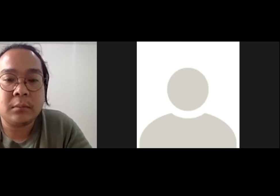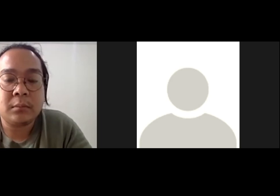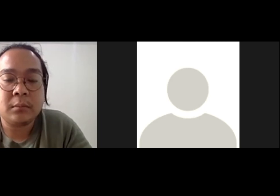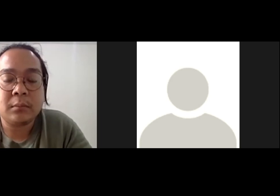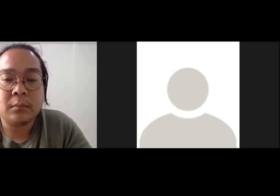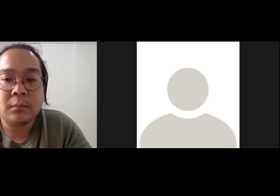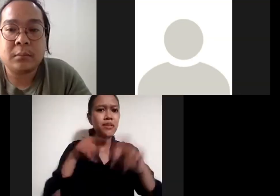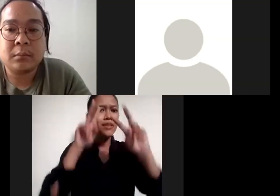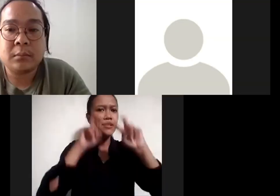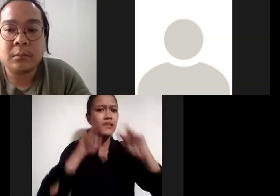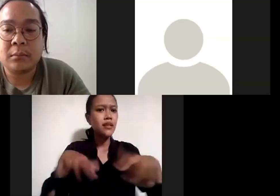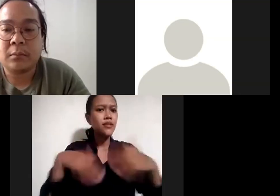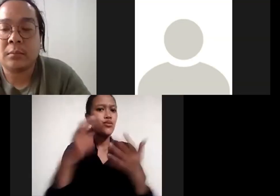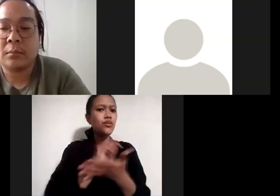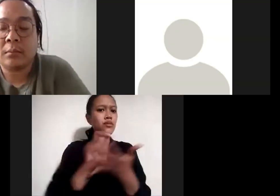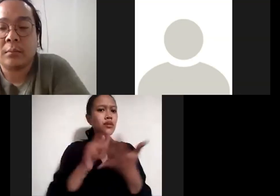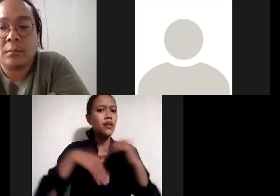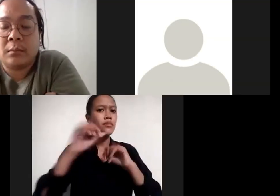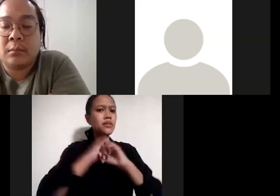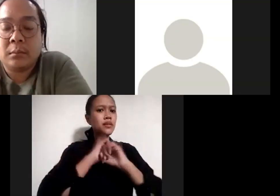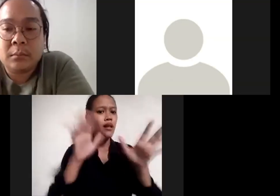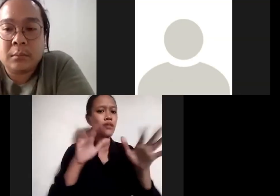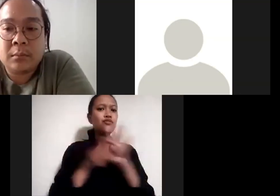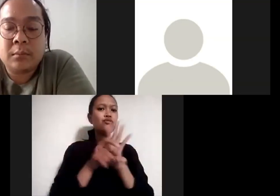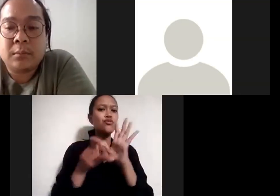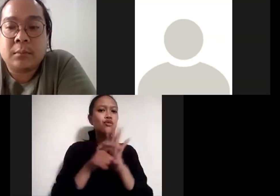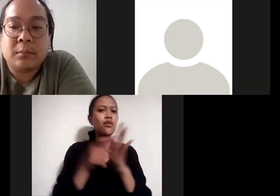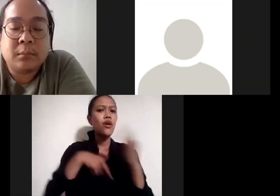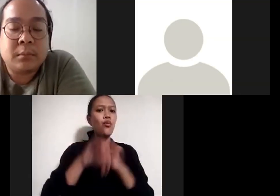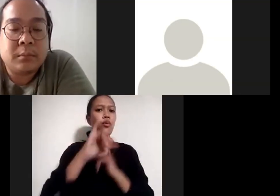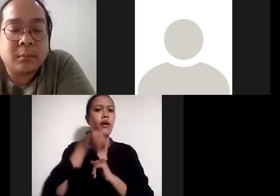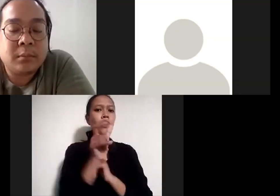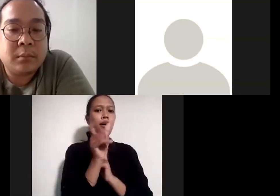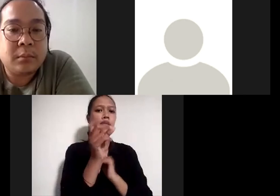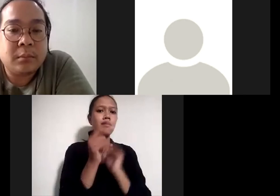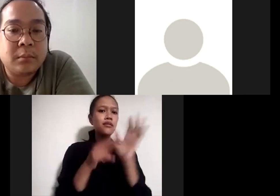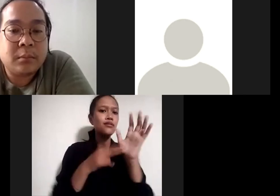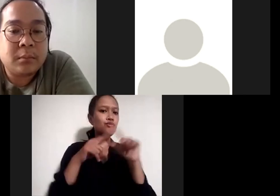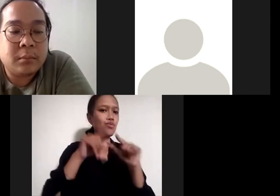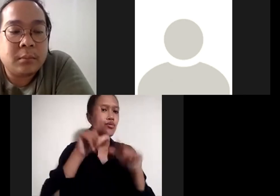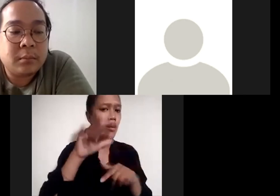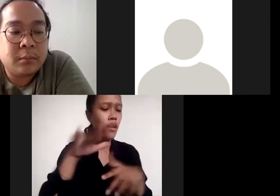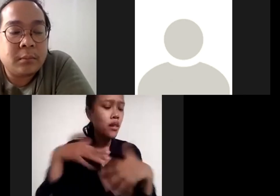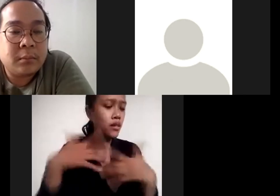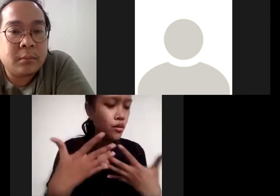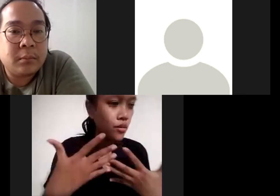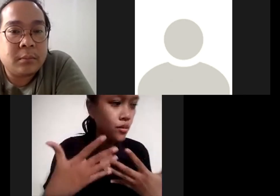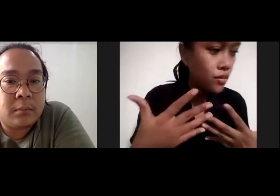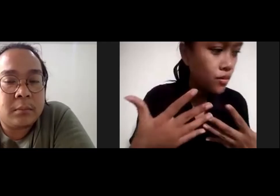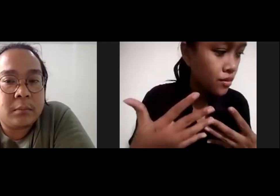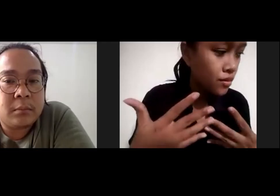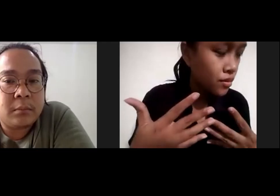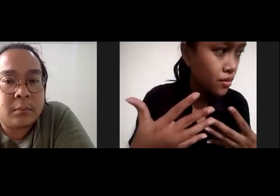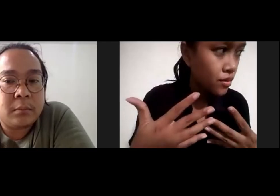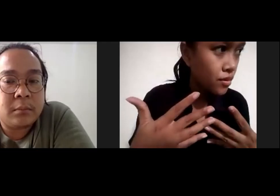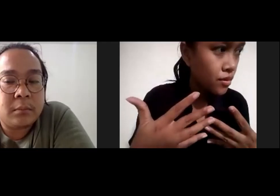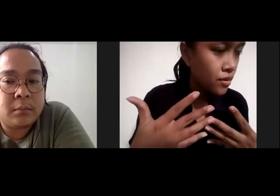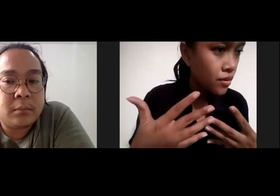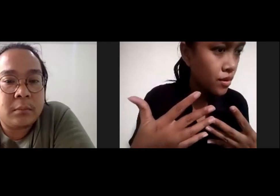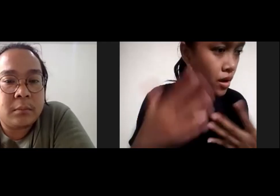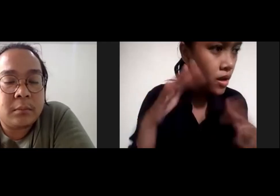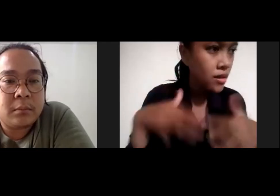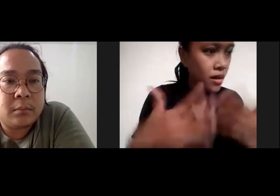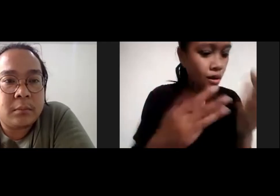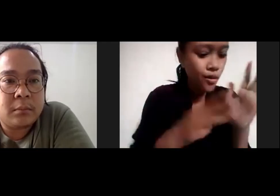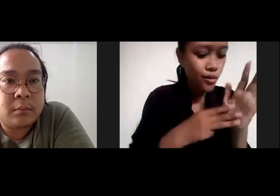ilmiah. Misalnya ada di jurnal-jurnal atau buku gitu. Jadi, mungkin nggak sih sebetulnya itu dilakukan? Atau modelnya